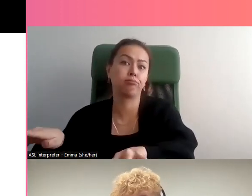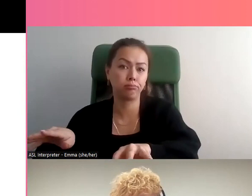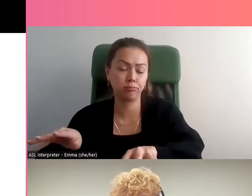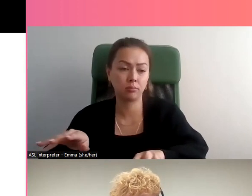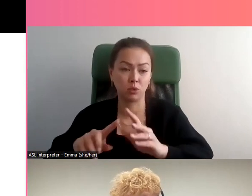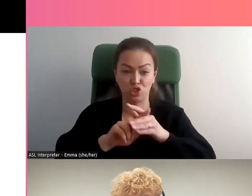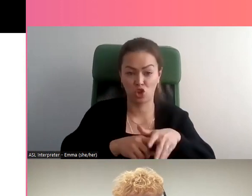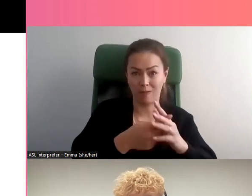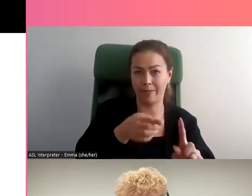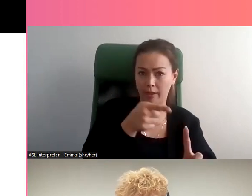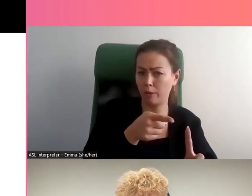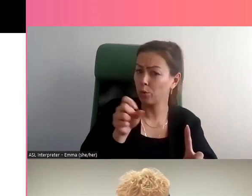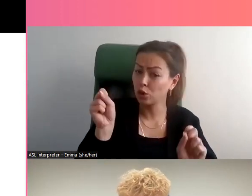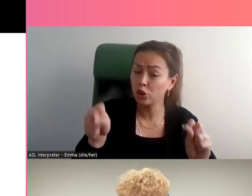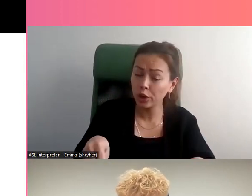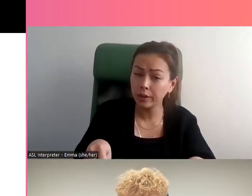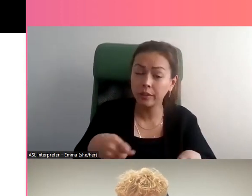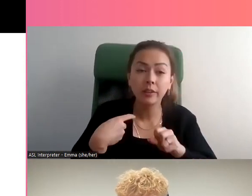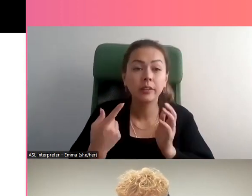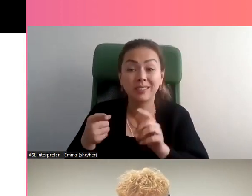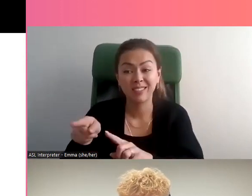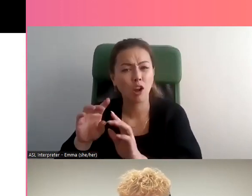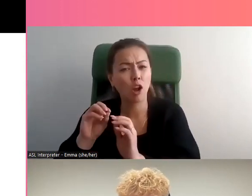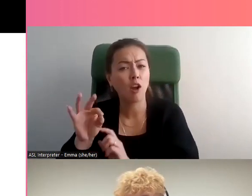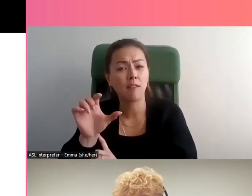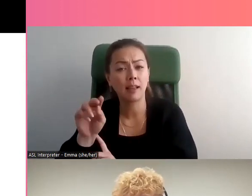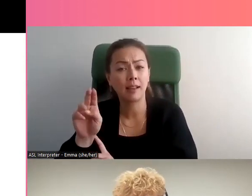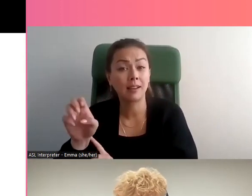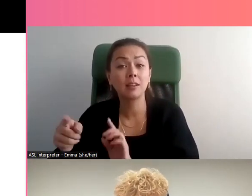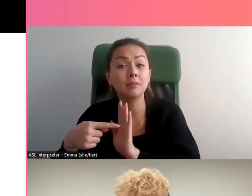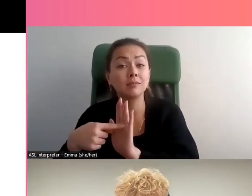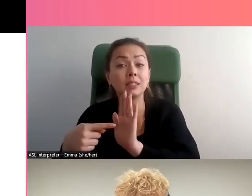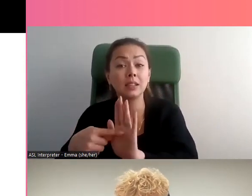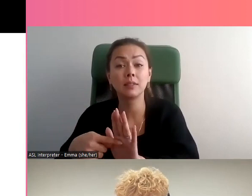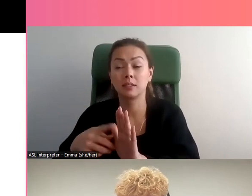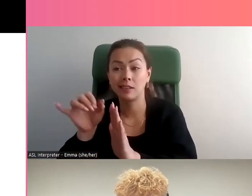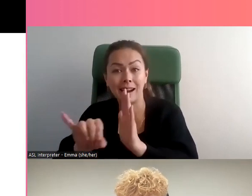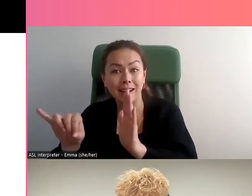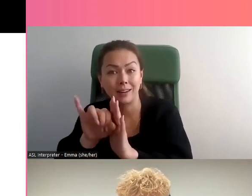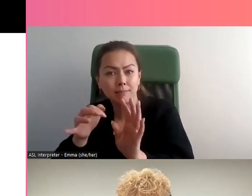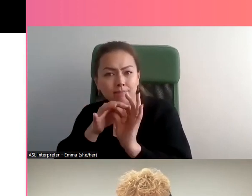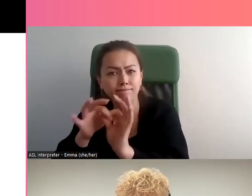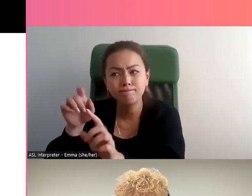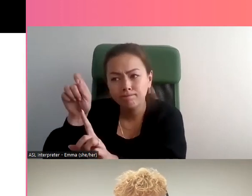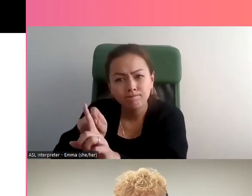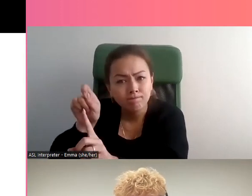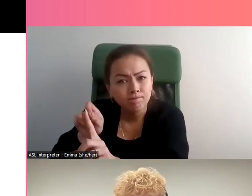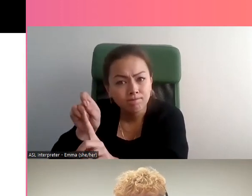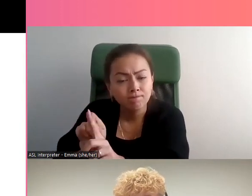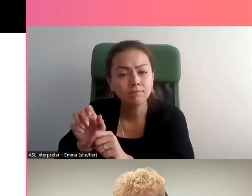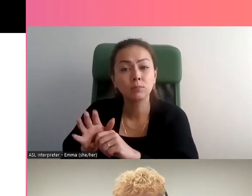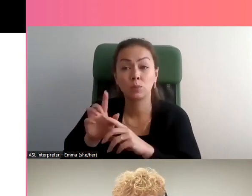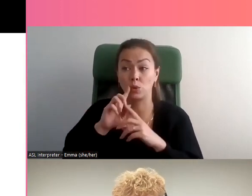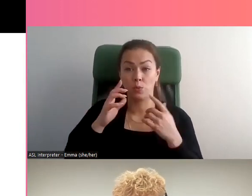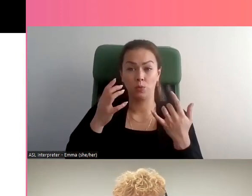se manifester hors ligne. Voici des exemples d'harcèlement hors ligne. Le